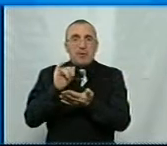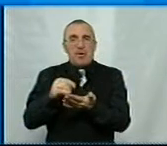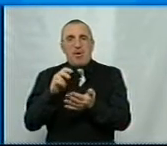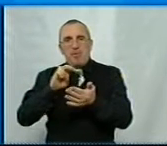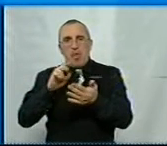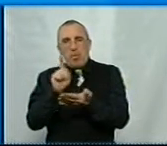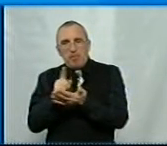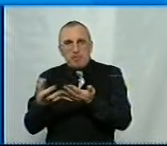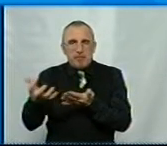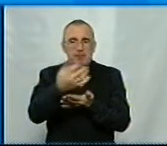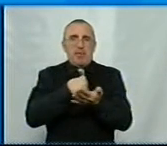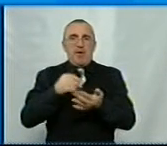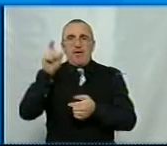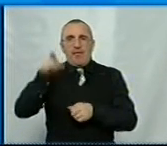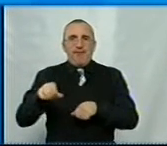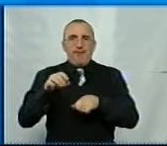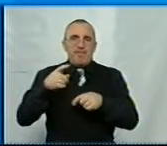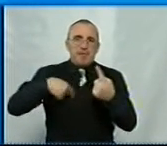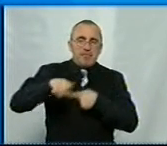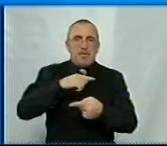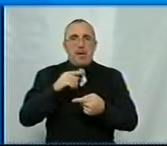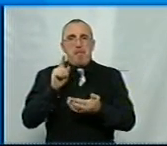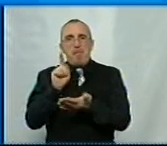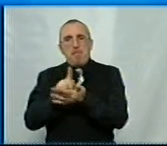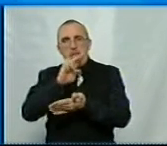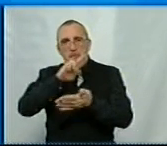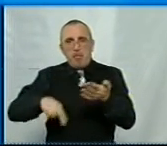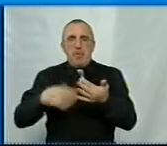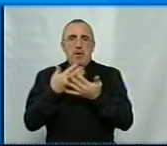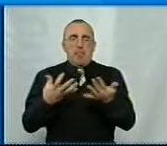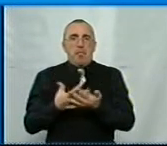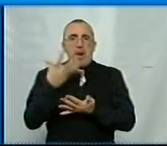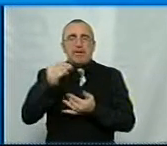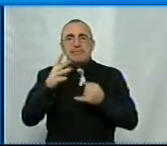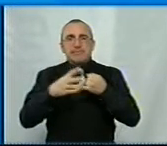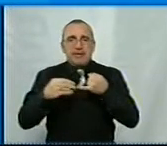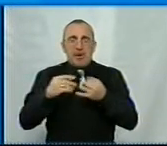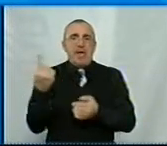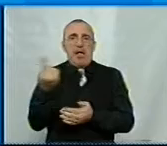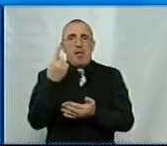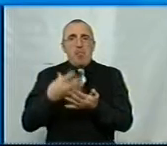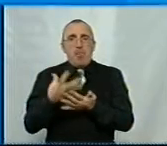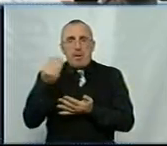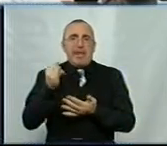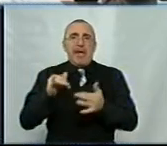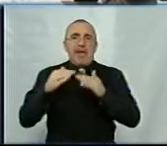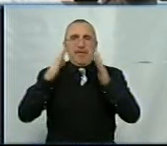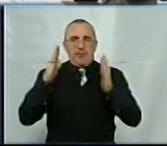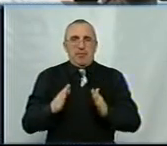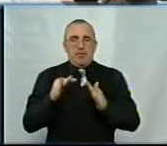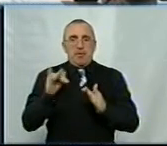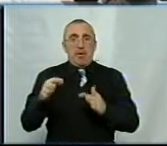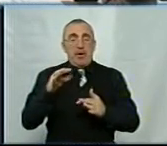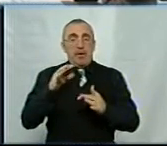Це податок з доходів фізичних осіб, акцизний податок та місцеві, зокрема, плата за землю, єдиний податок та на нерухомість. Формувати